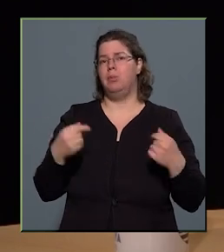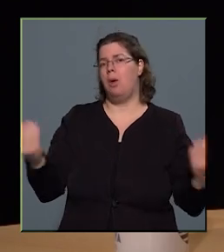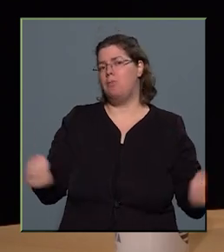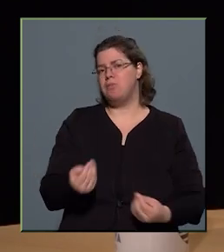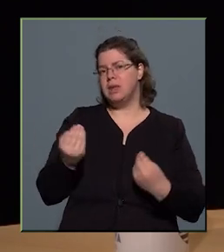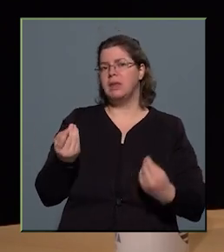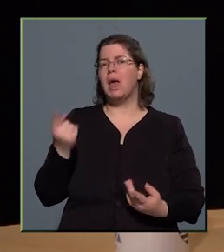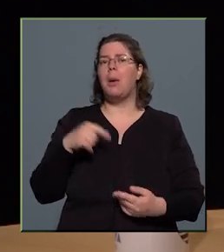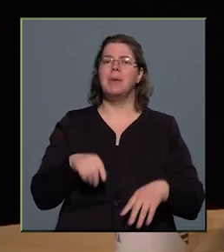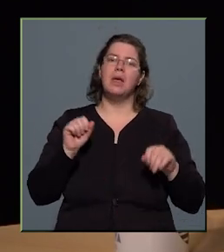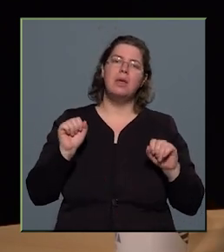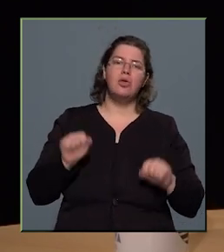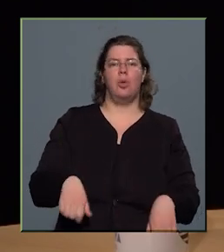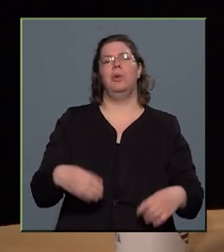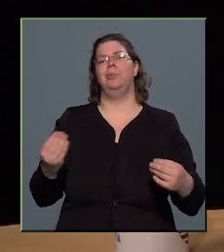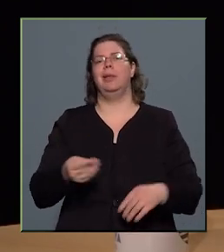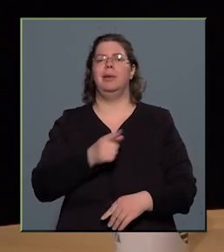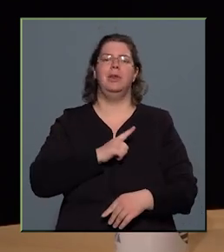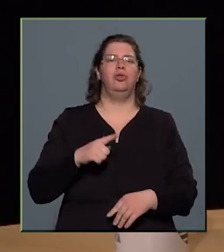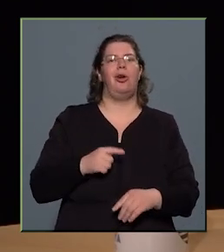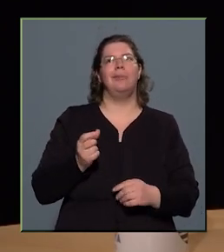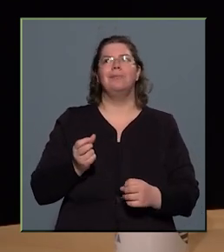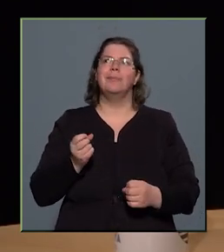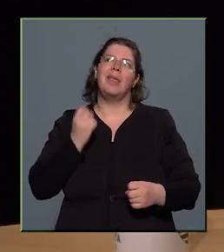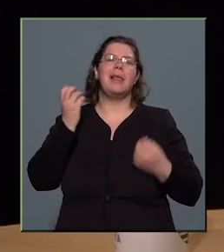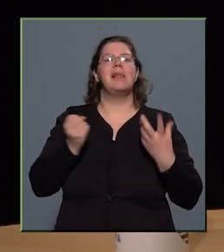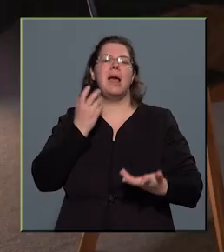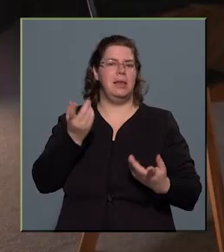komoly, és mi az, ami csak szenzációhajhászás.